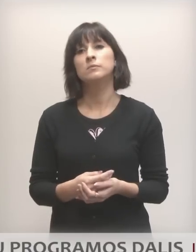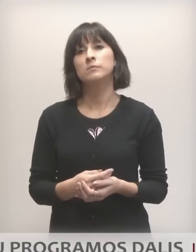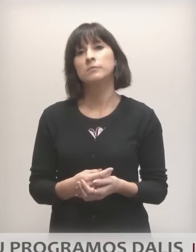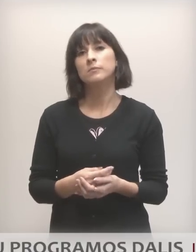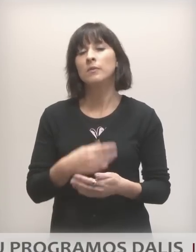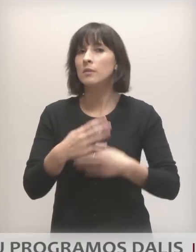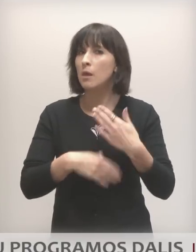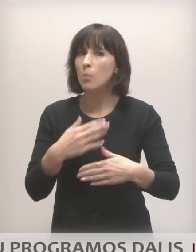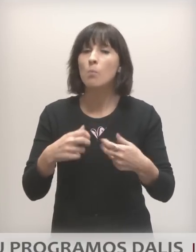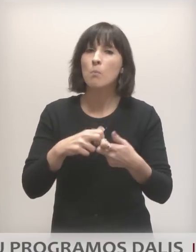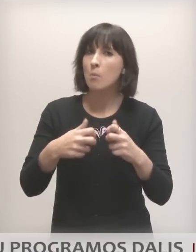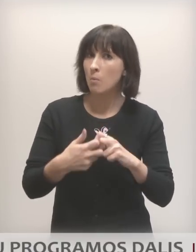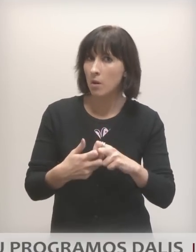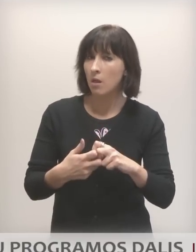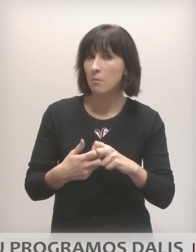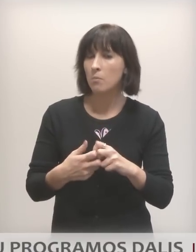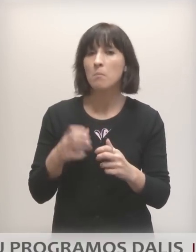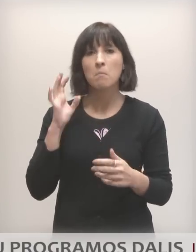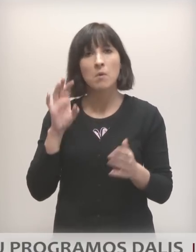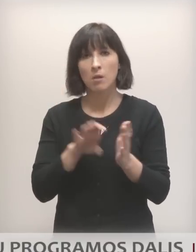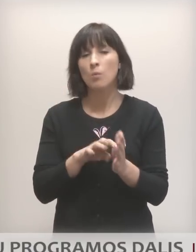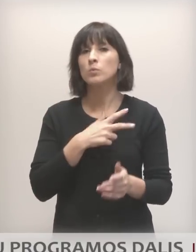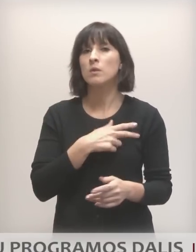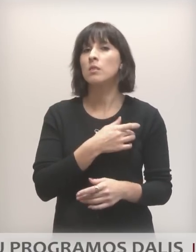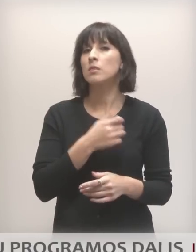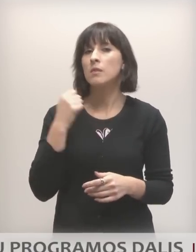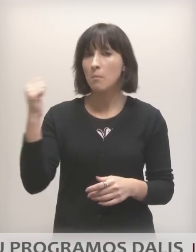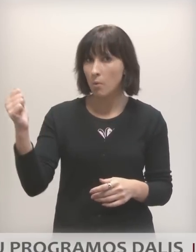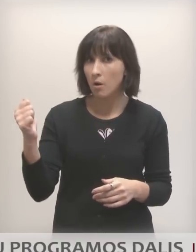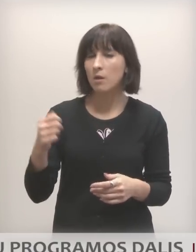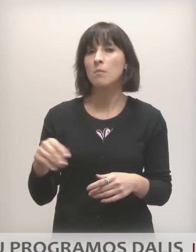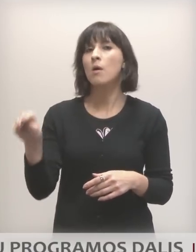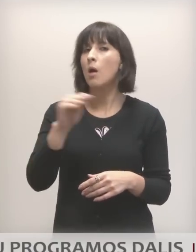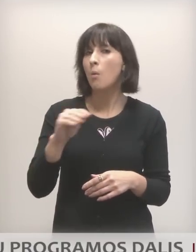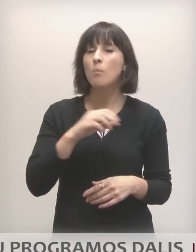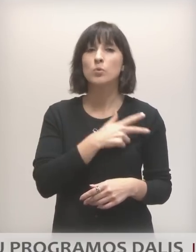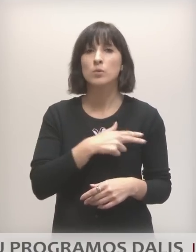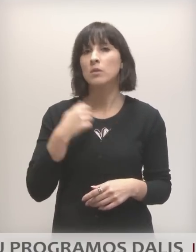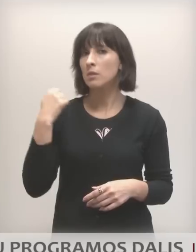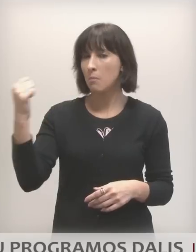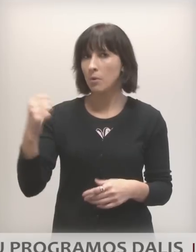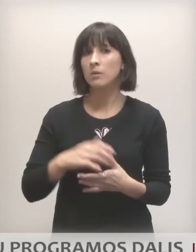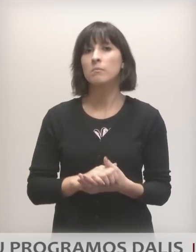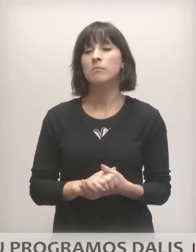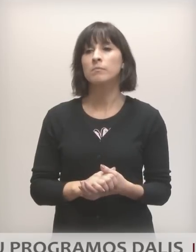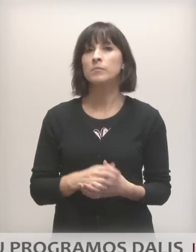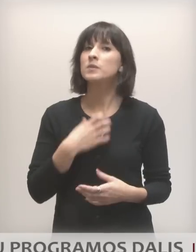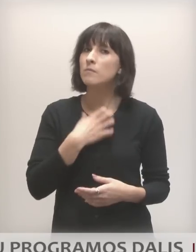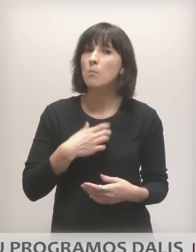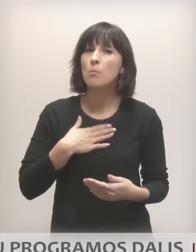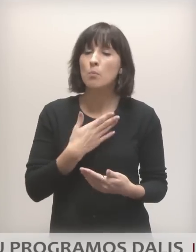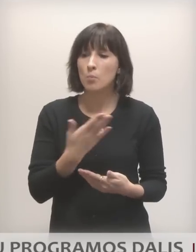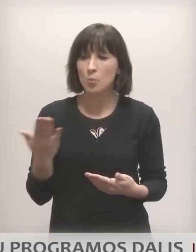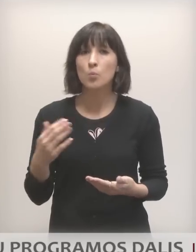neįgaliųjų problemos, kaip ir dera socialdemokratų, kaip ir dera apskaitai europiniams socialdemokratams, yra labai